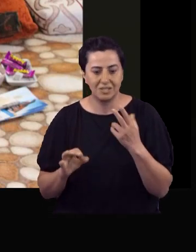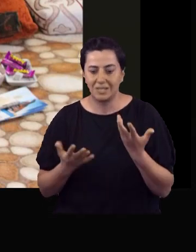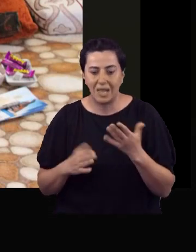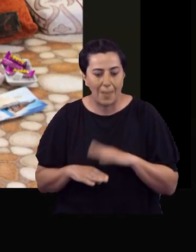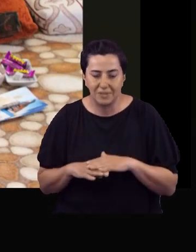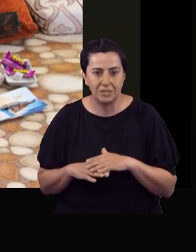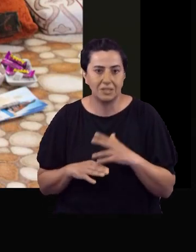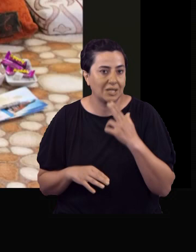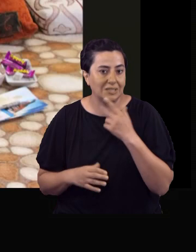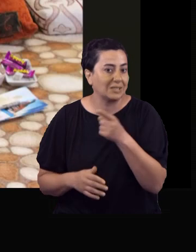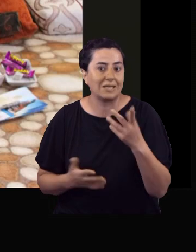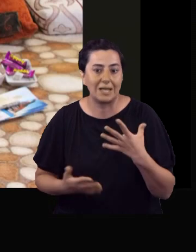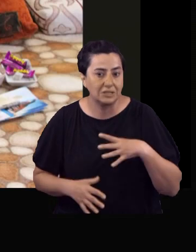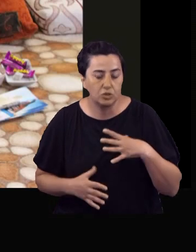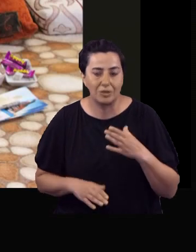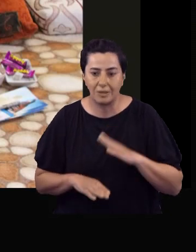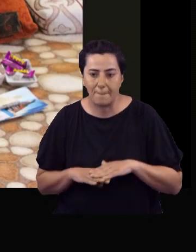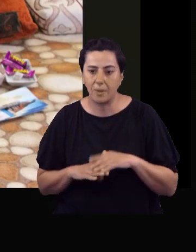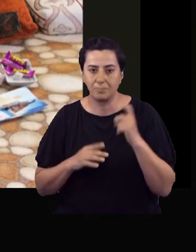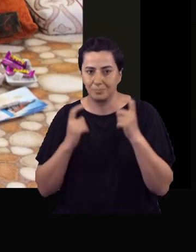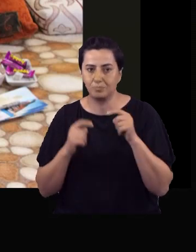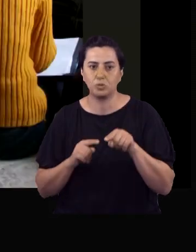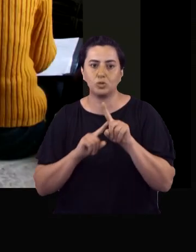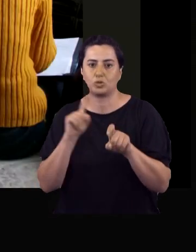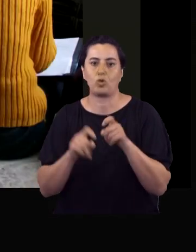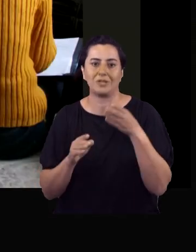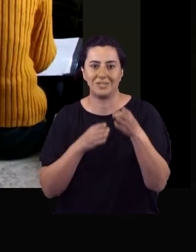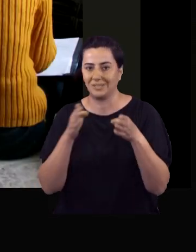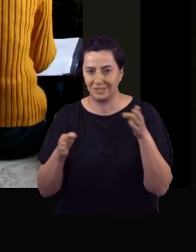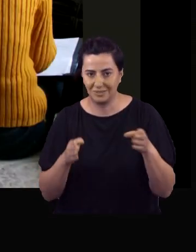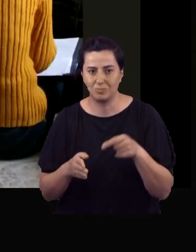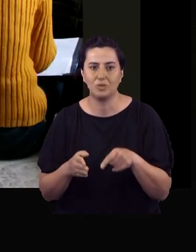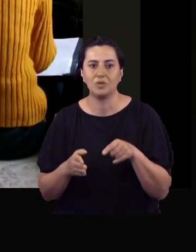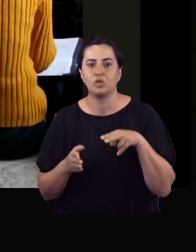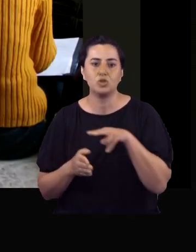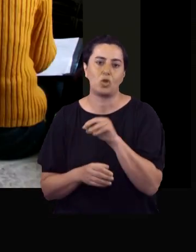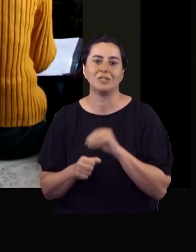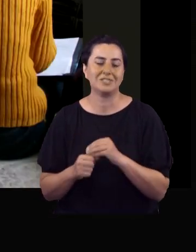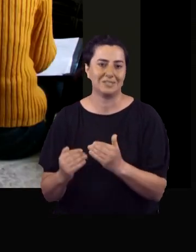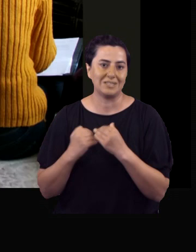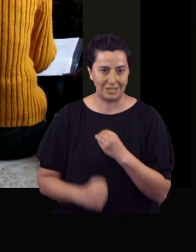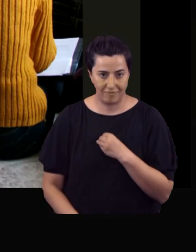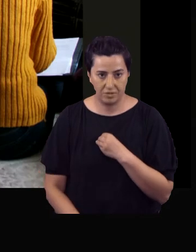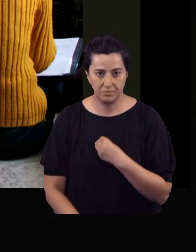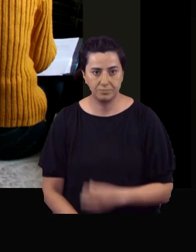hangi alanda kadınlar ne istiyor, ne yapalım? Aslında bu bize bir şekilde yor haritamızda belirledi.